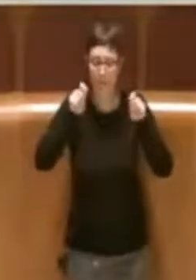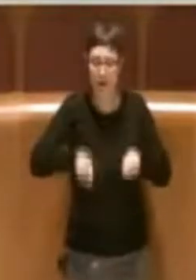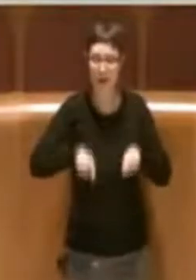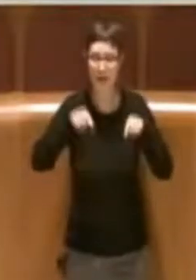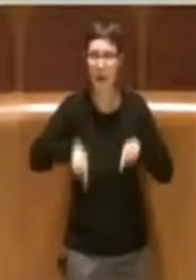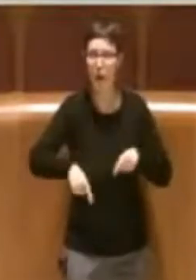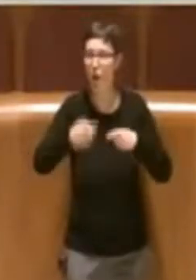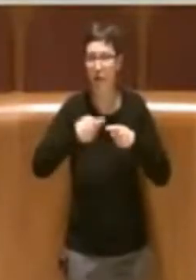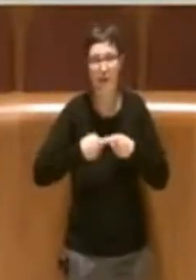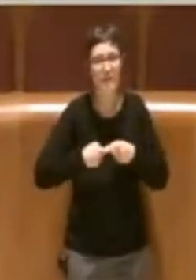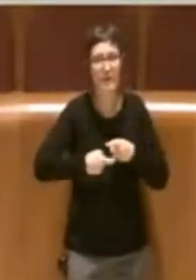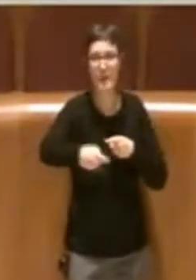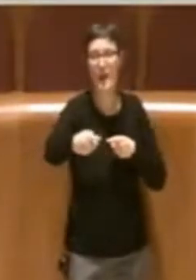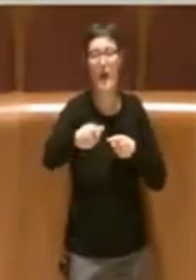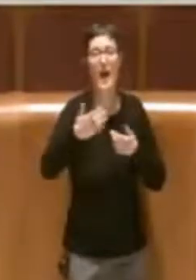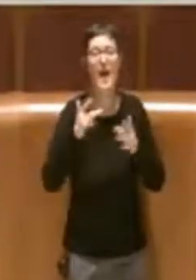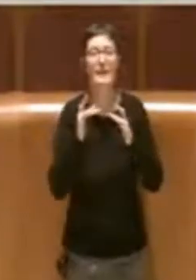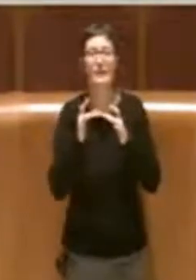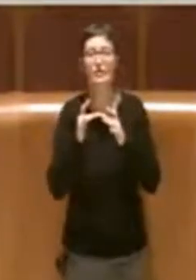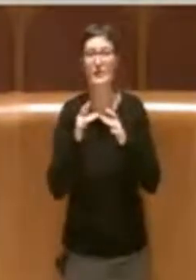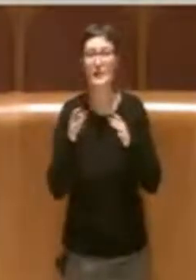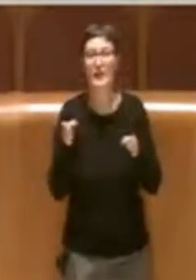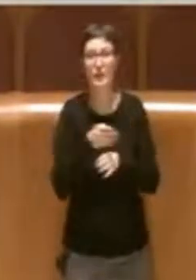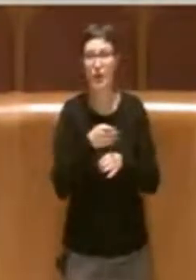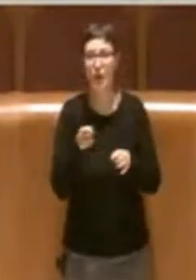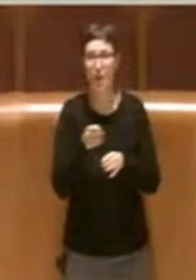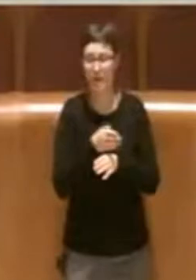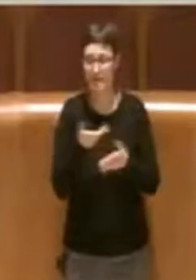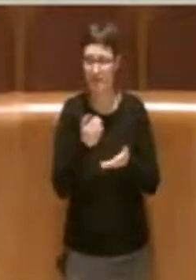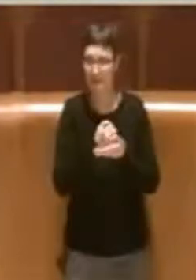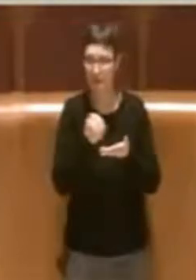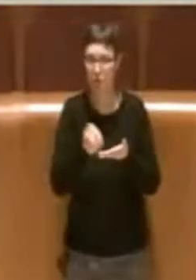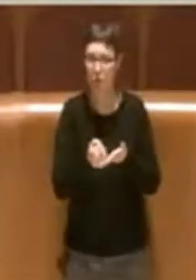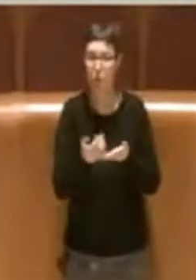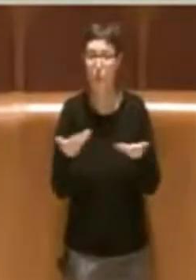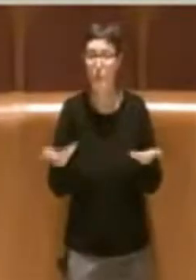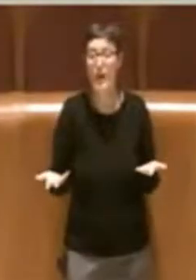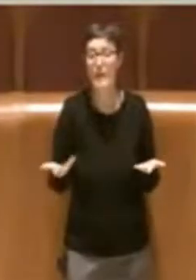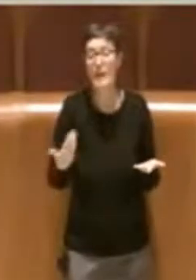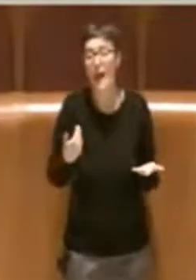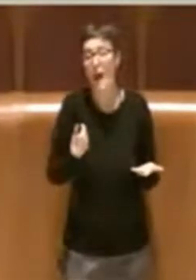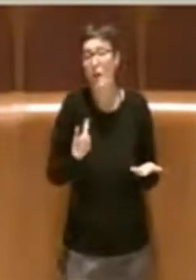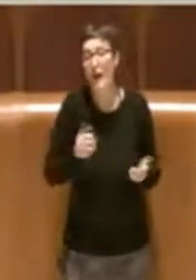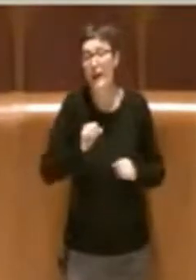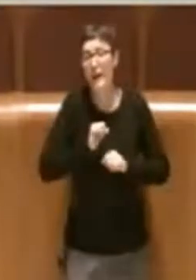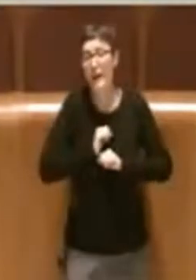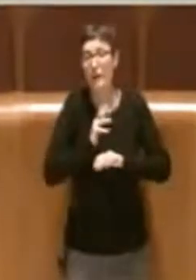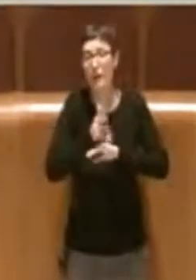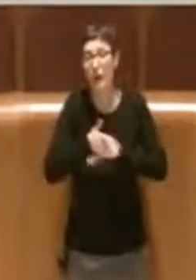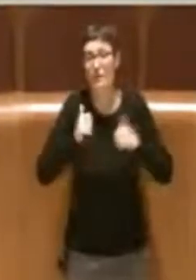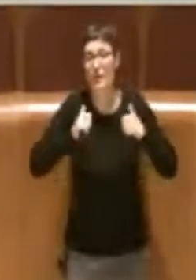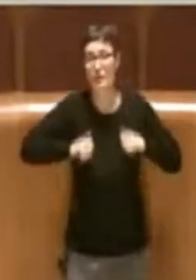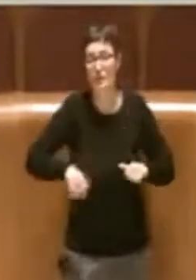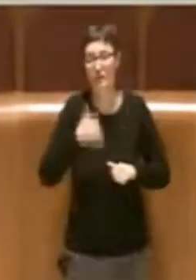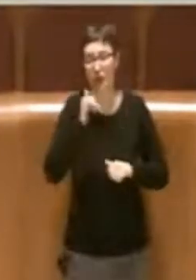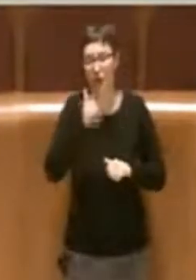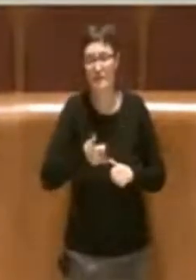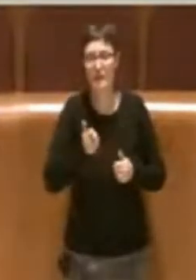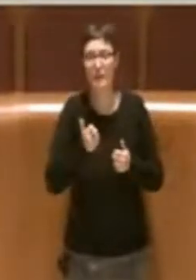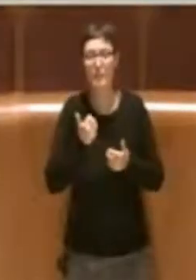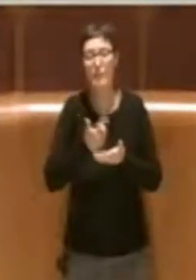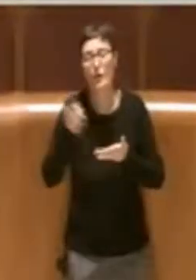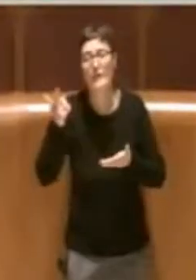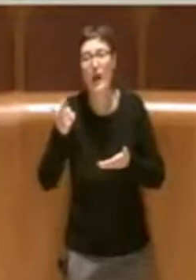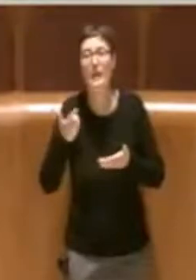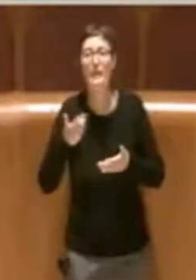procedimenti, rilevo che è importante il tema dell'accesso civico, ci sono anche altri procedimenti